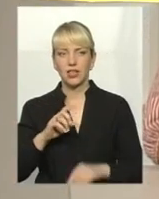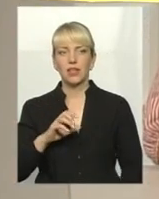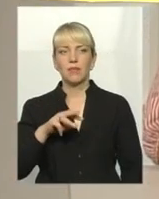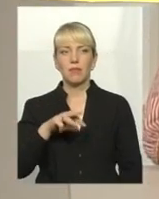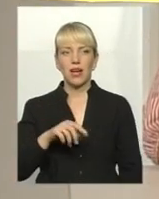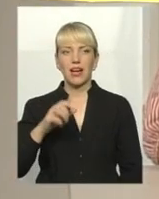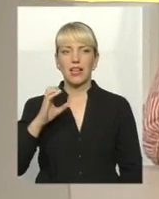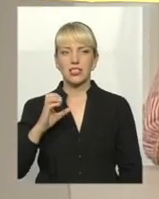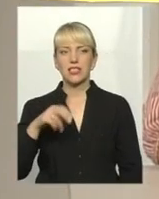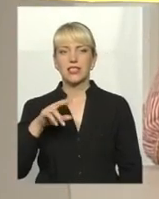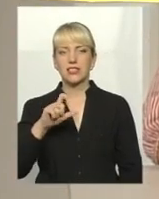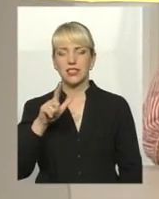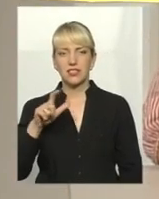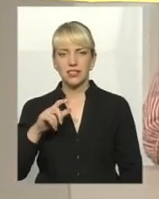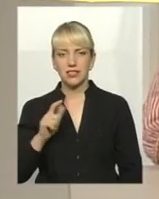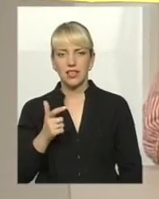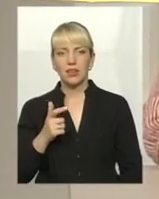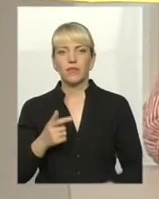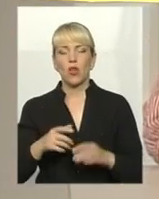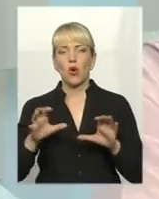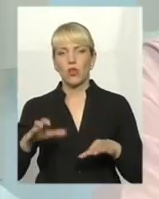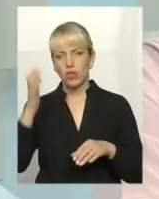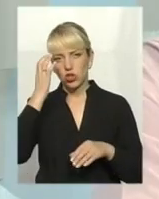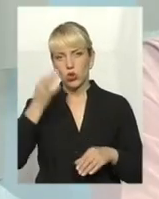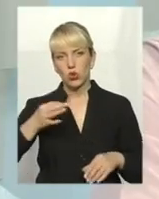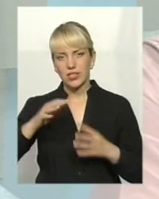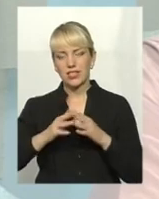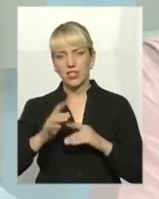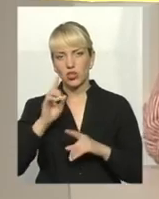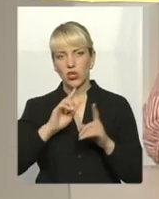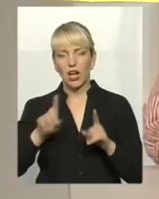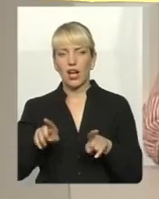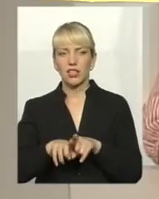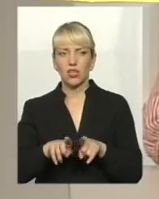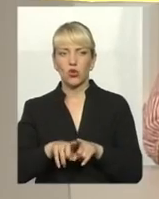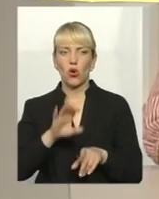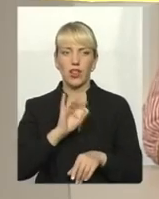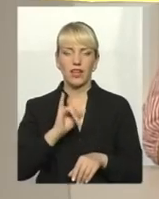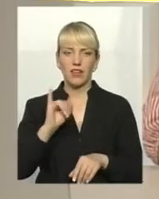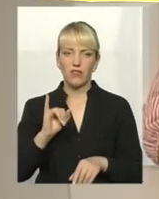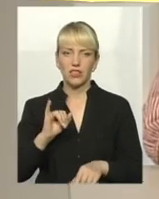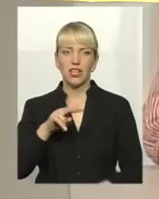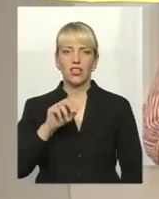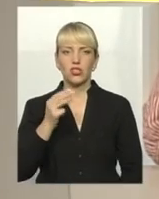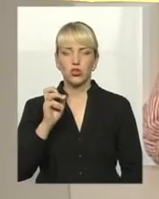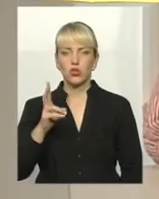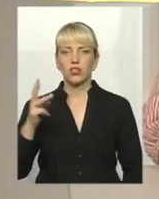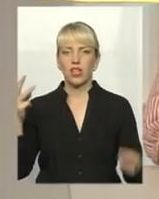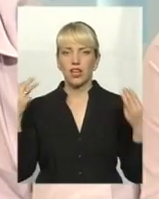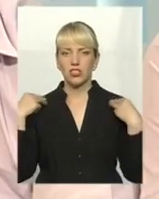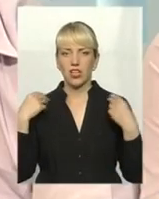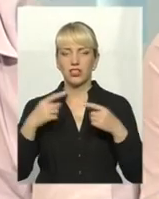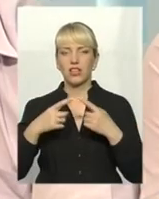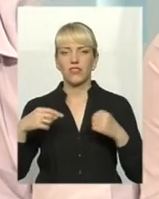Семенович Дзісь, голова Чорноострівської селищної ради, і також Олег Іванович Ліщук, начальник відділу